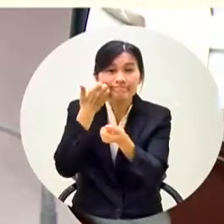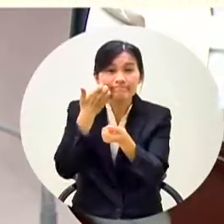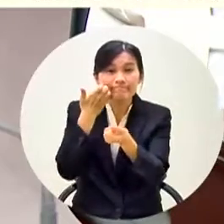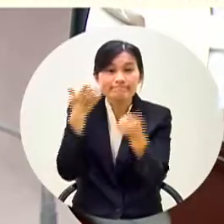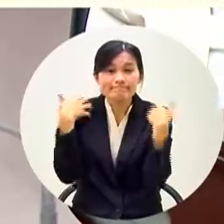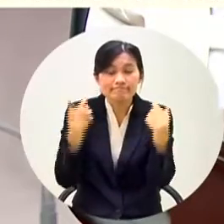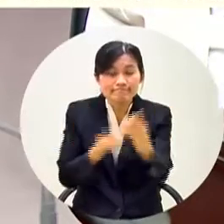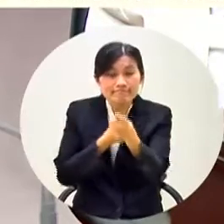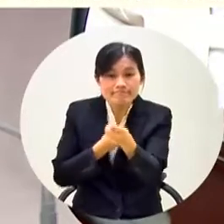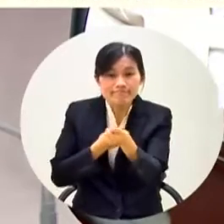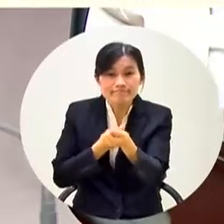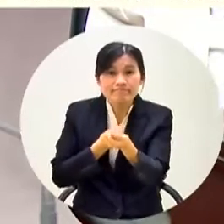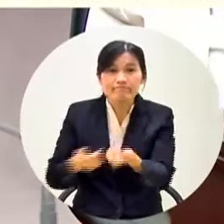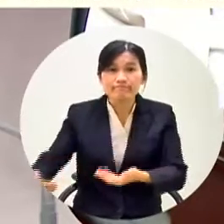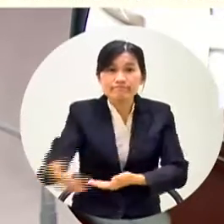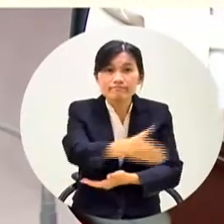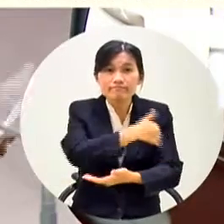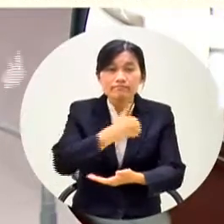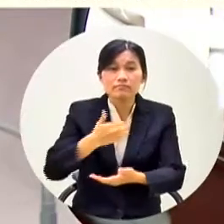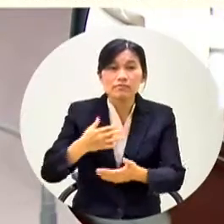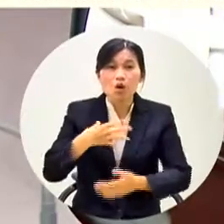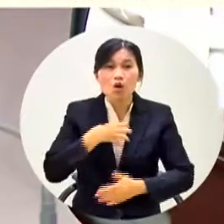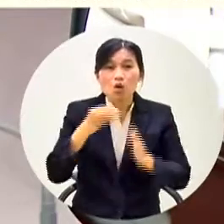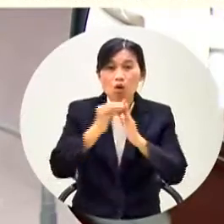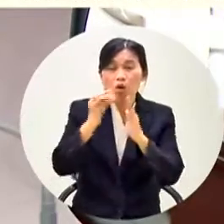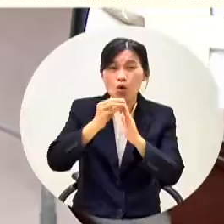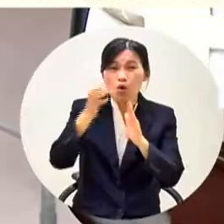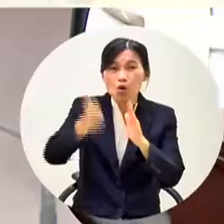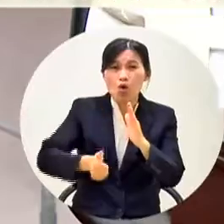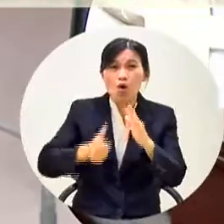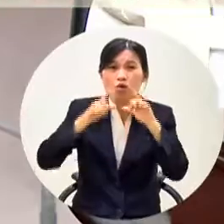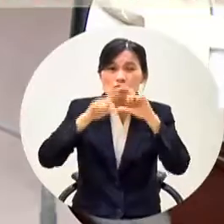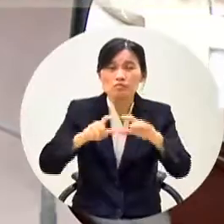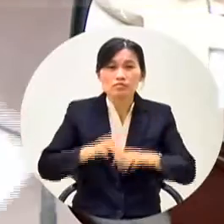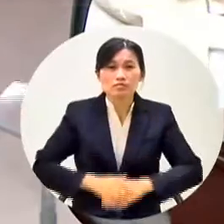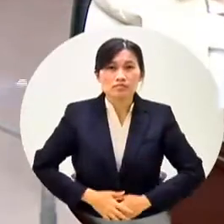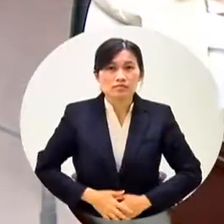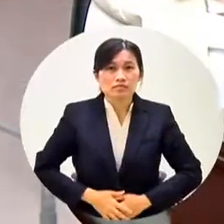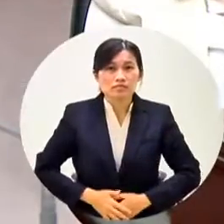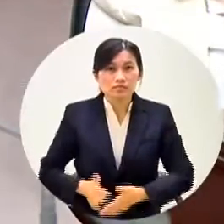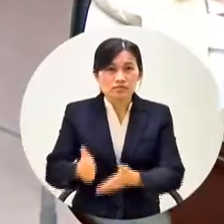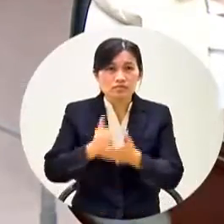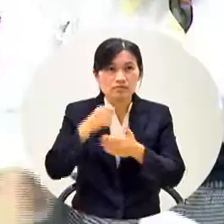答我啊局長胡局長請教育局長說明